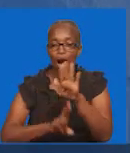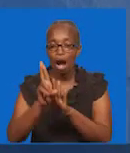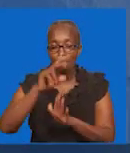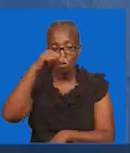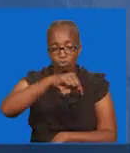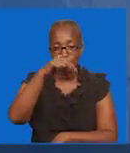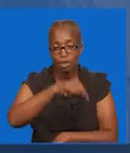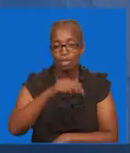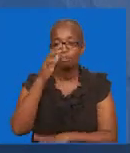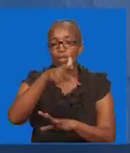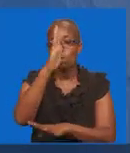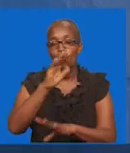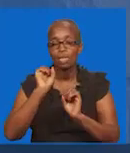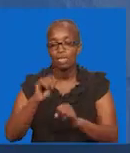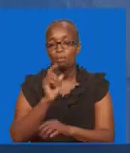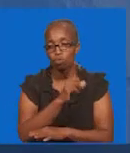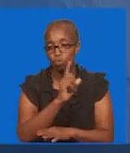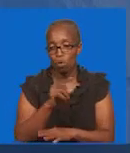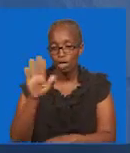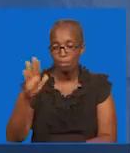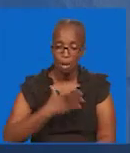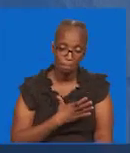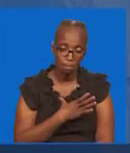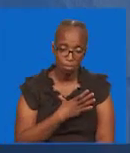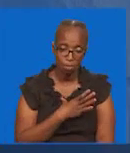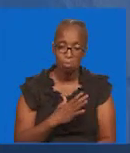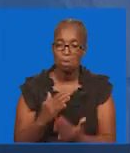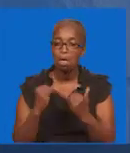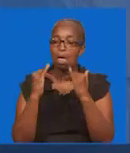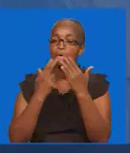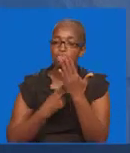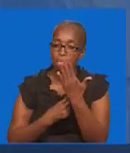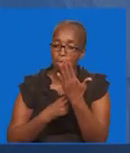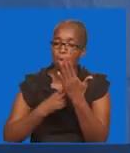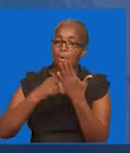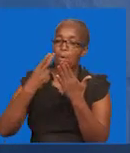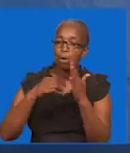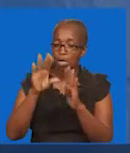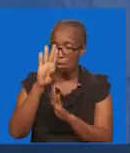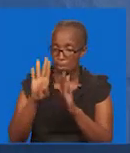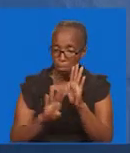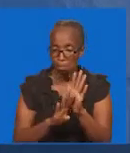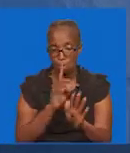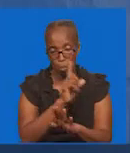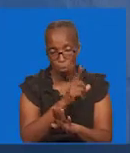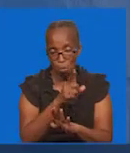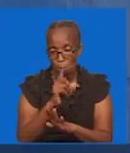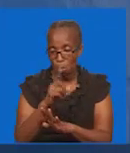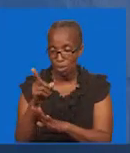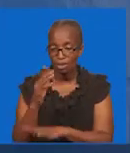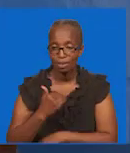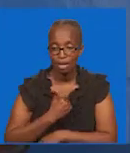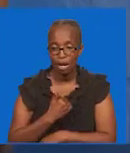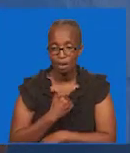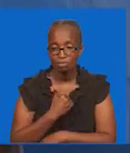the world To this day Ata waleo Mungu wanaonya watu wake Bibileo takatifu Linahonyo Linatuonya